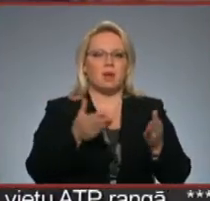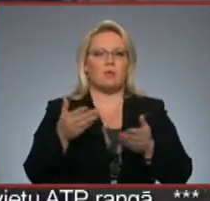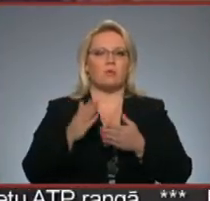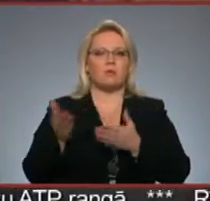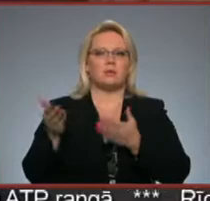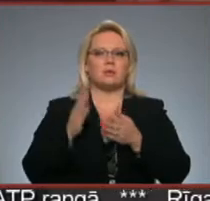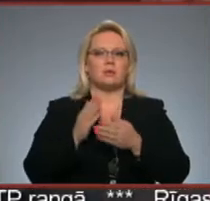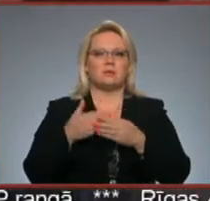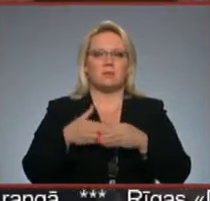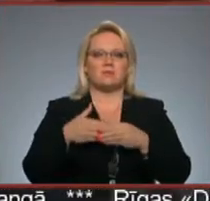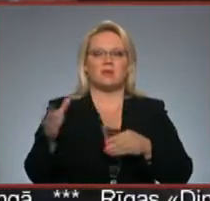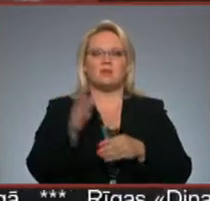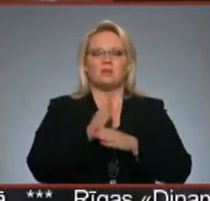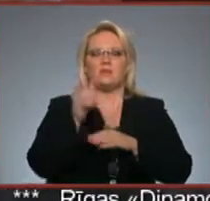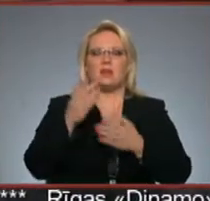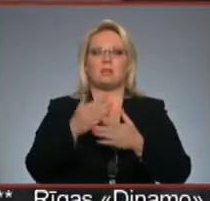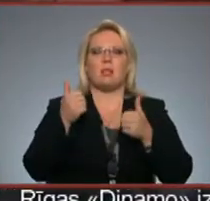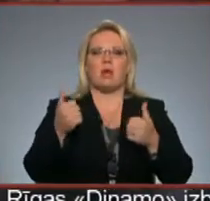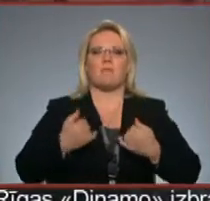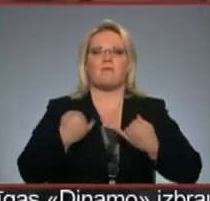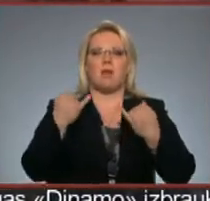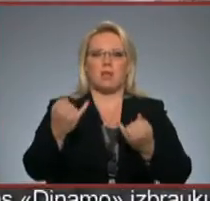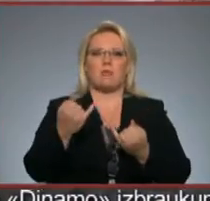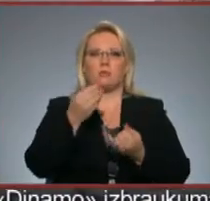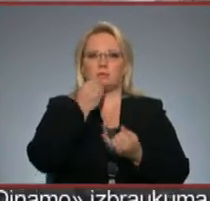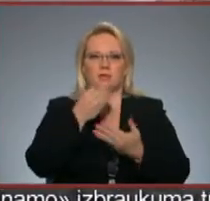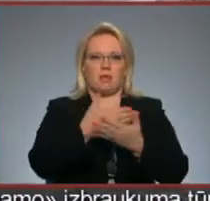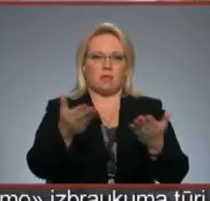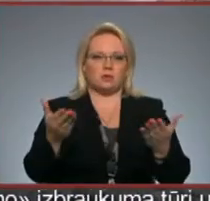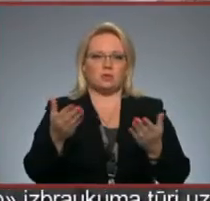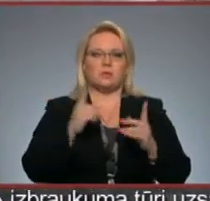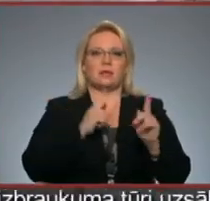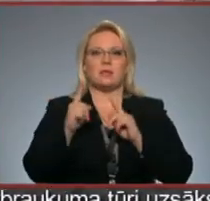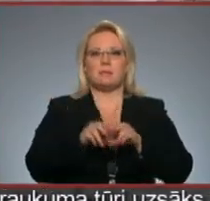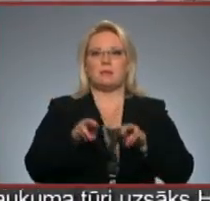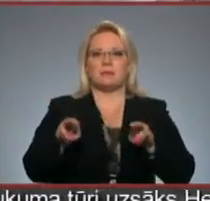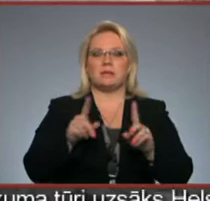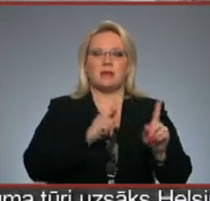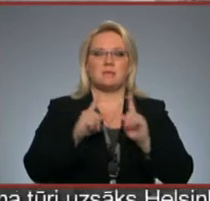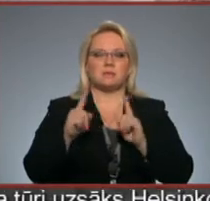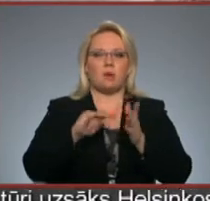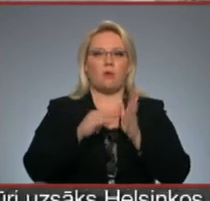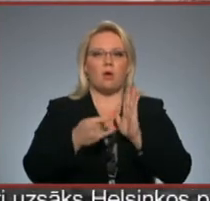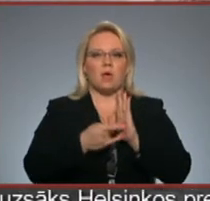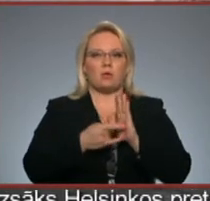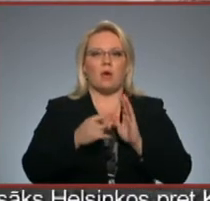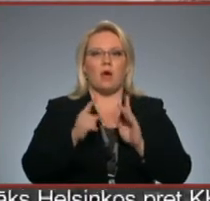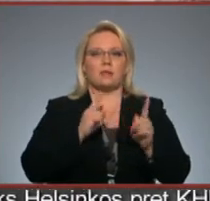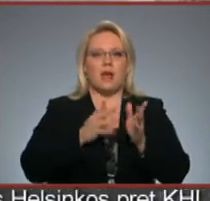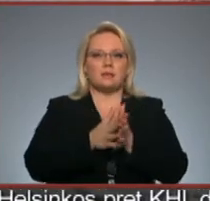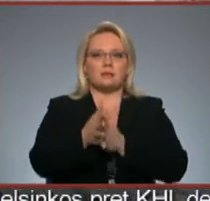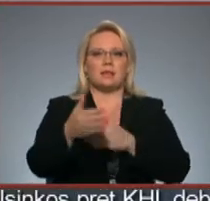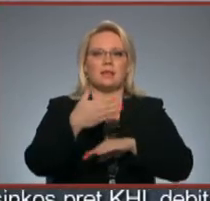viesus, tāpēc esam ar patvāri, ar laba vēlējumiem un cienastu. Satiksmes ministrijas administrēto projektu tranzītielas